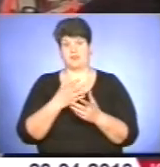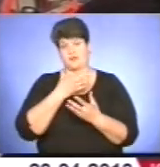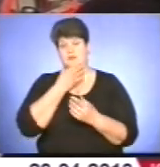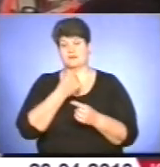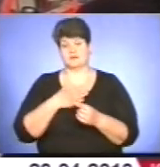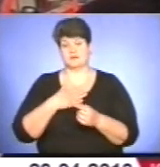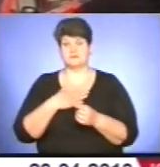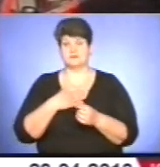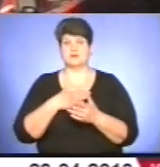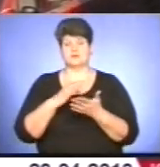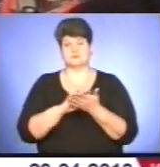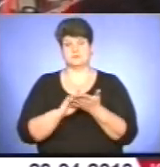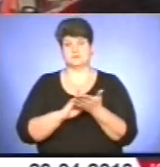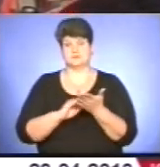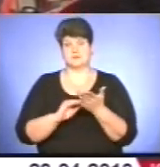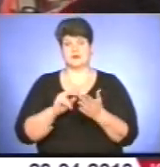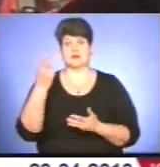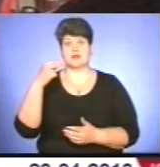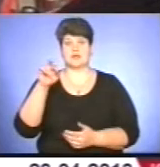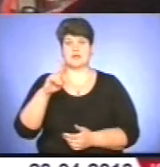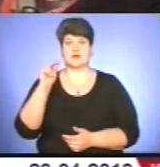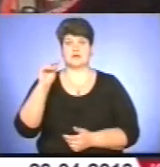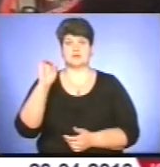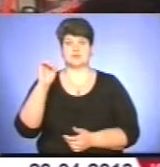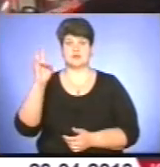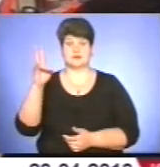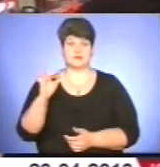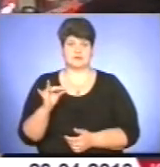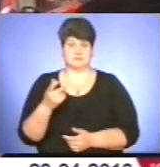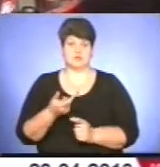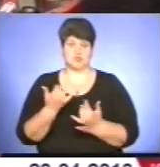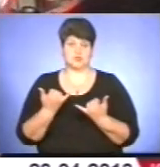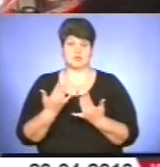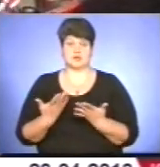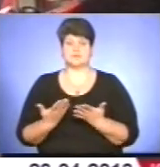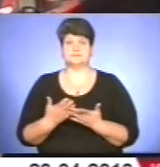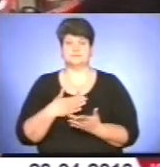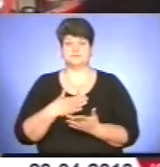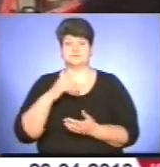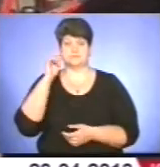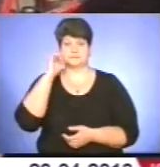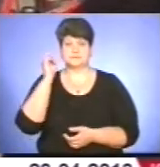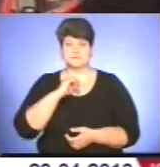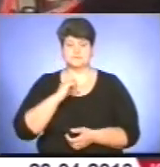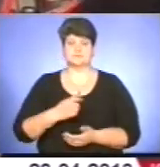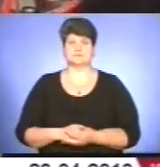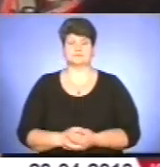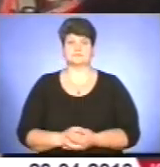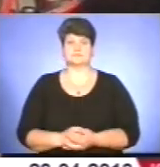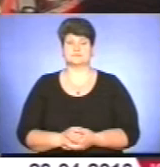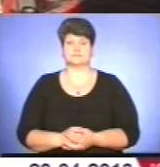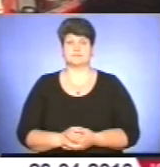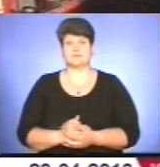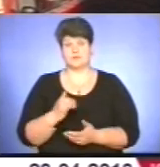письменники, Дяченки, сучасні, наші українські. Ну і